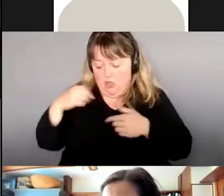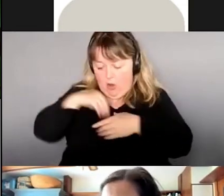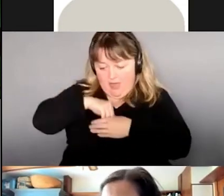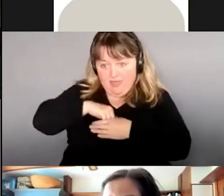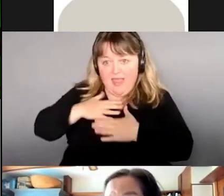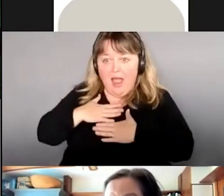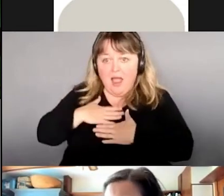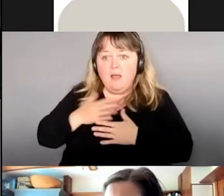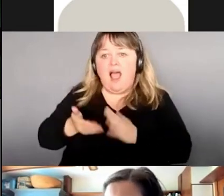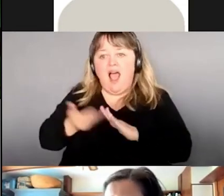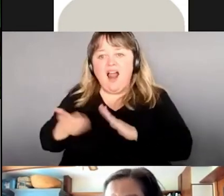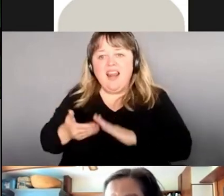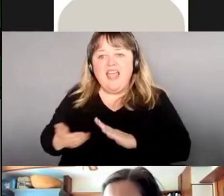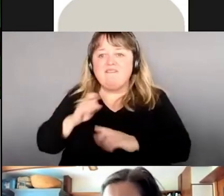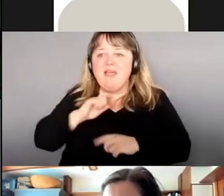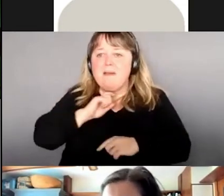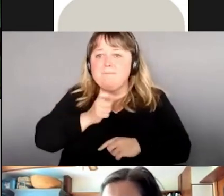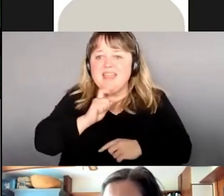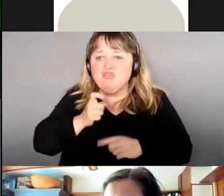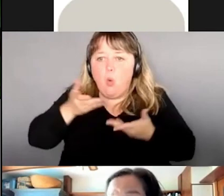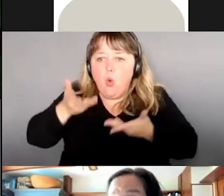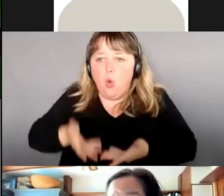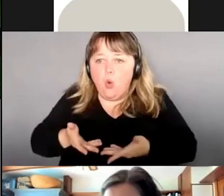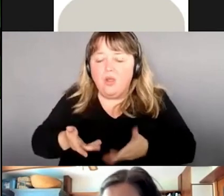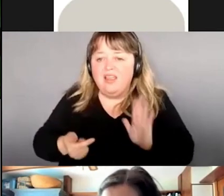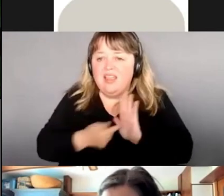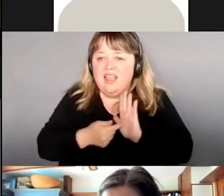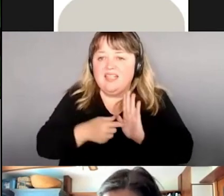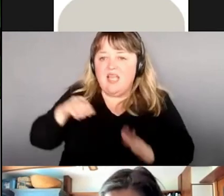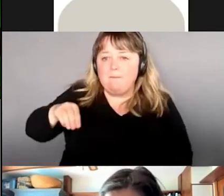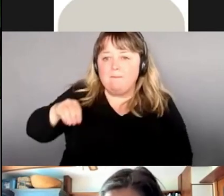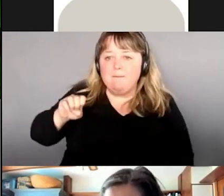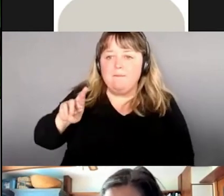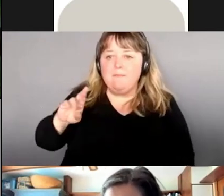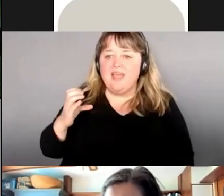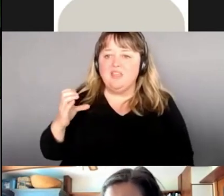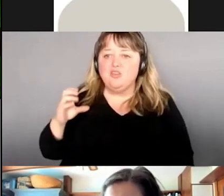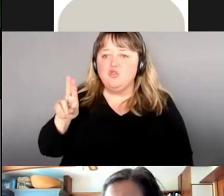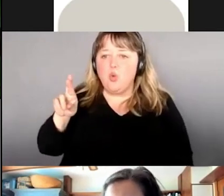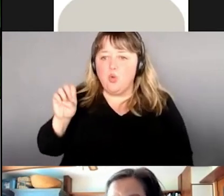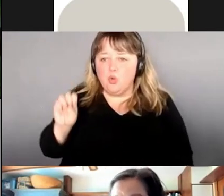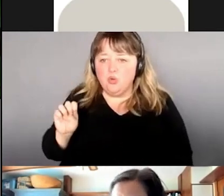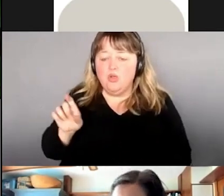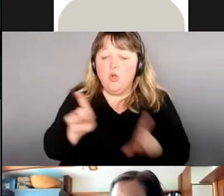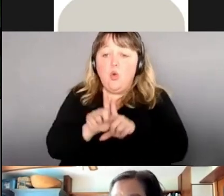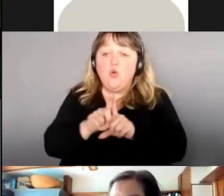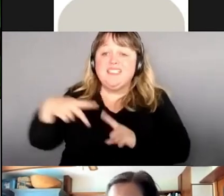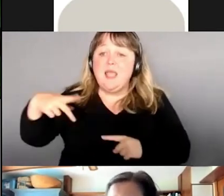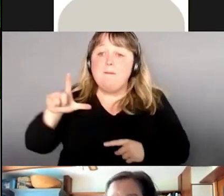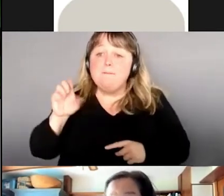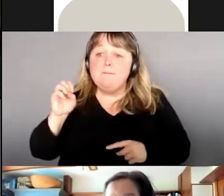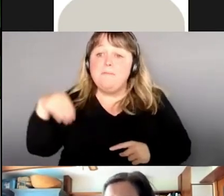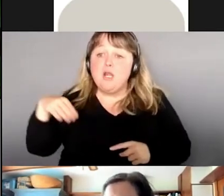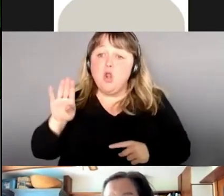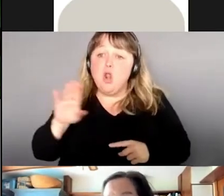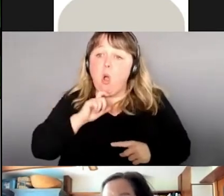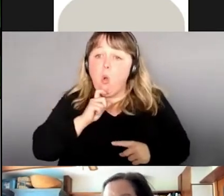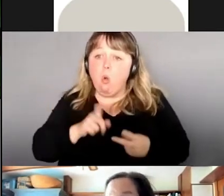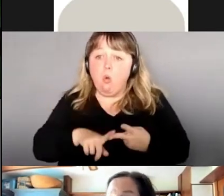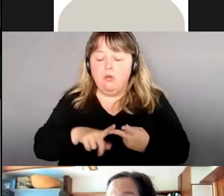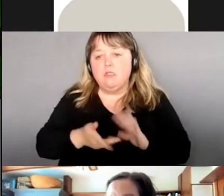lourds, entre autres du mercure et du plomb. Donc, d'en manger régulièrement